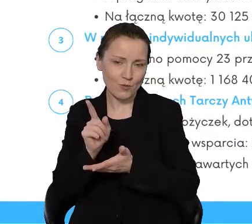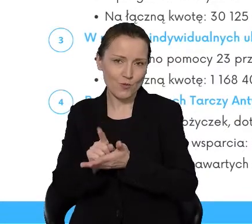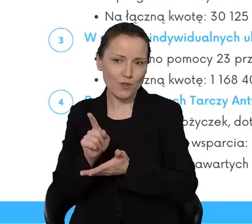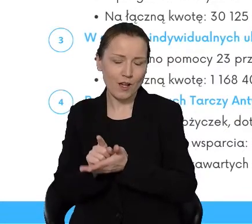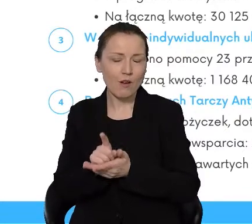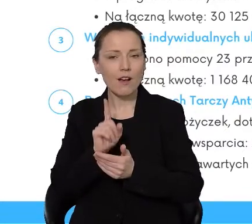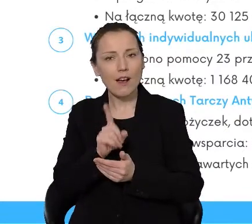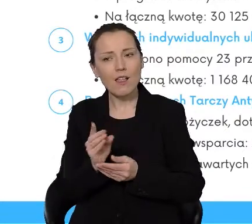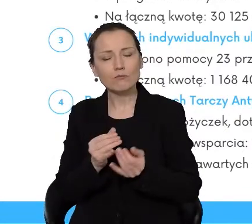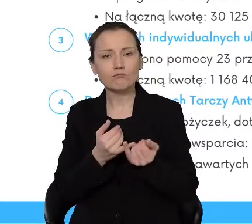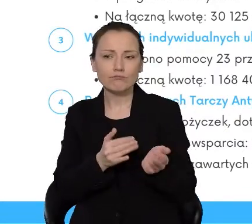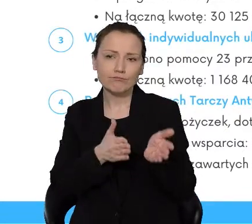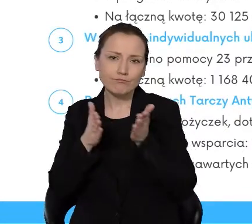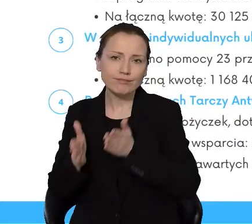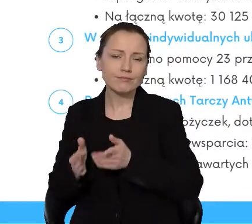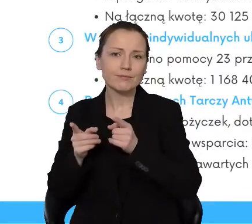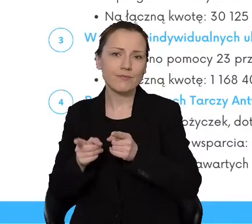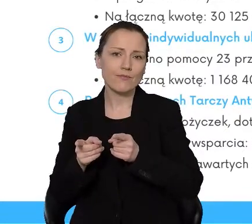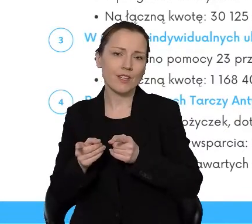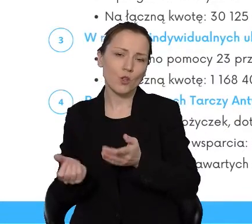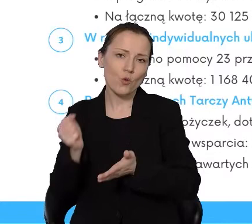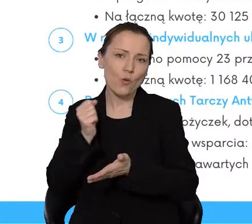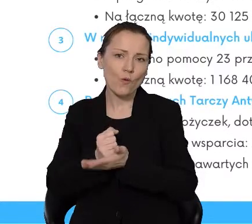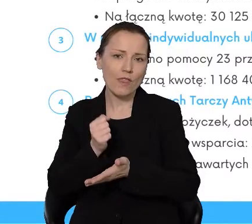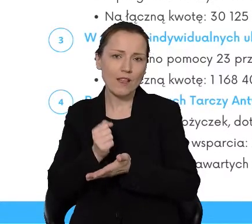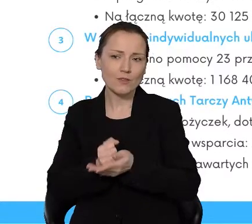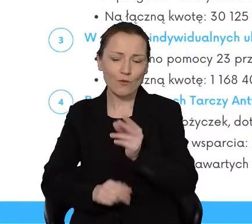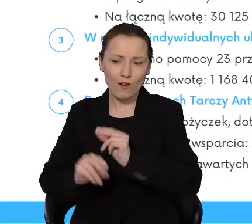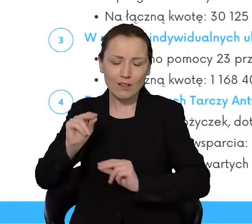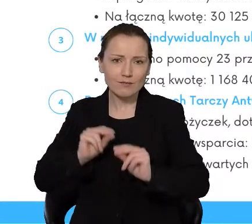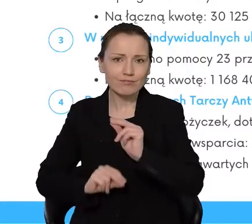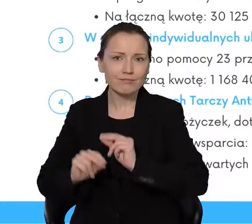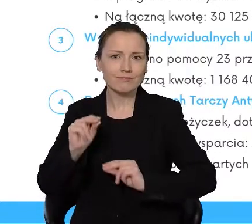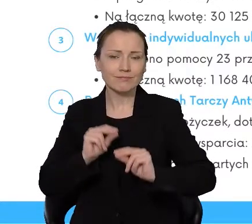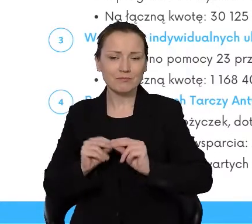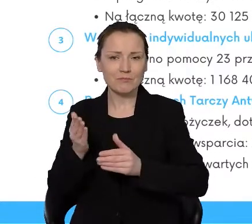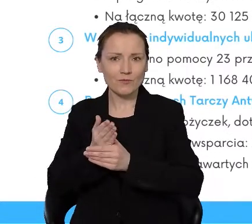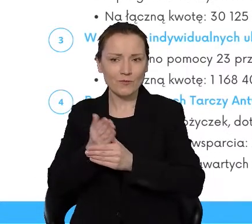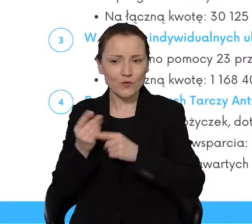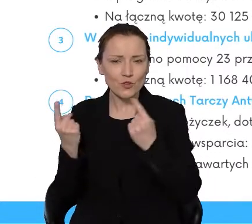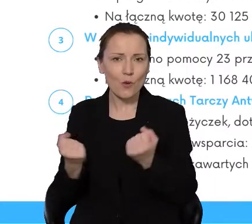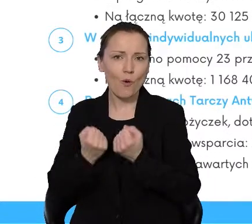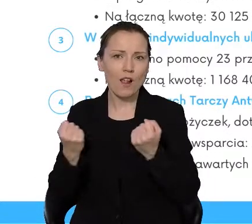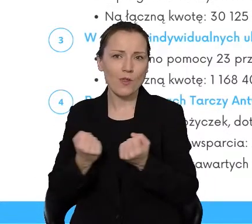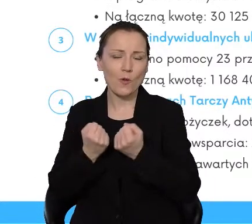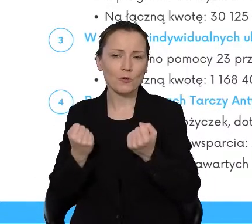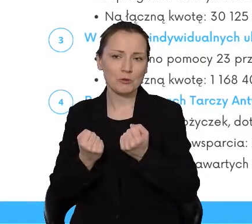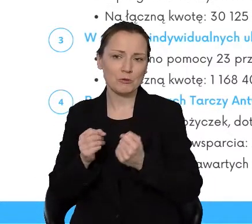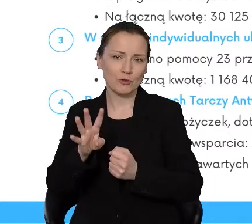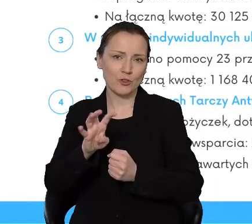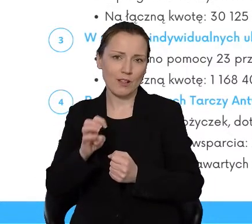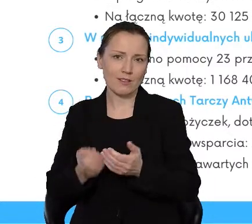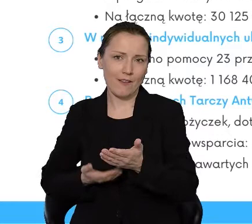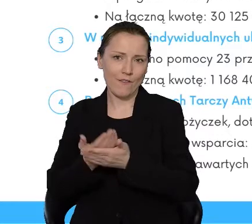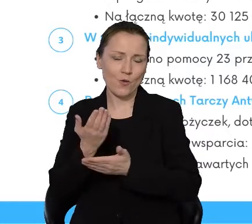dofinansowanie części kosztów prowadzenia działalności gospodarczej, też prawie 400 przedsiębiorców